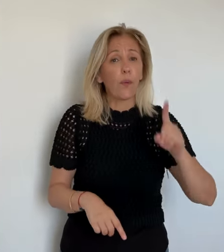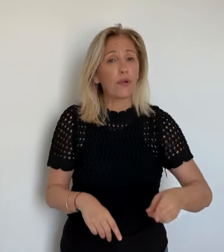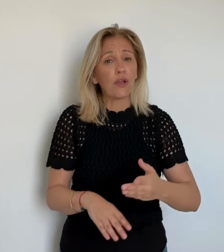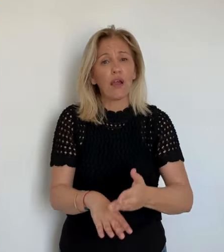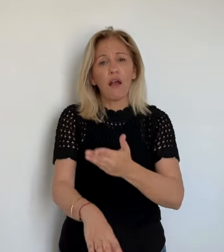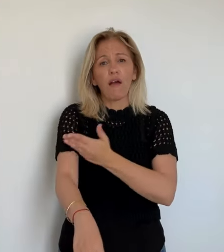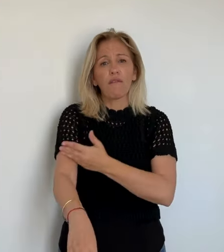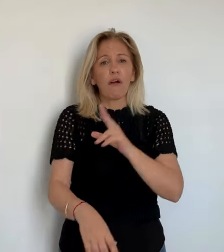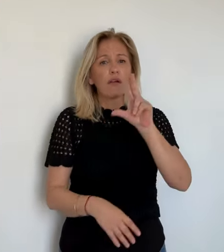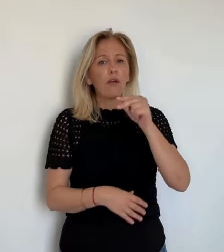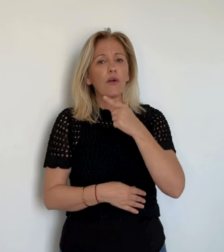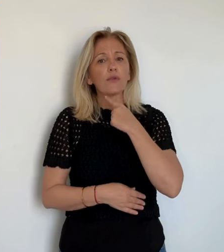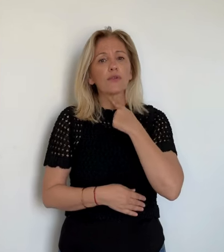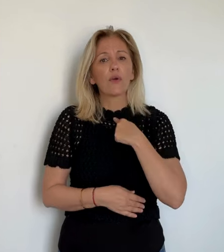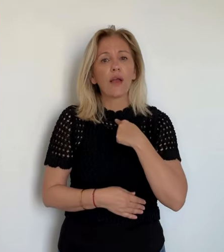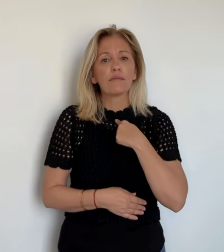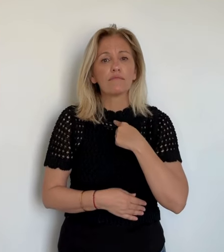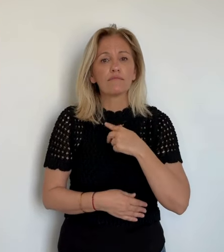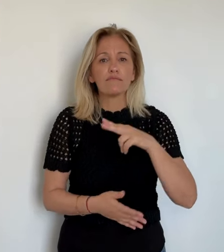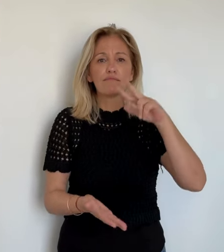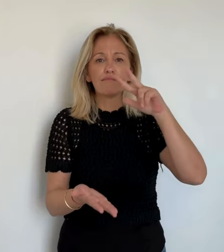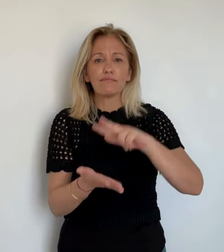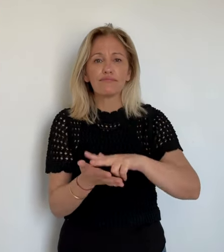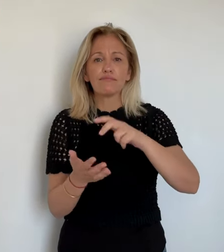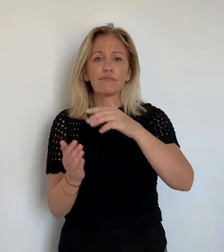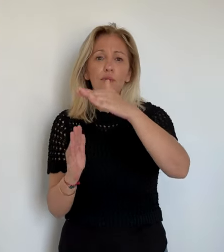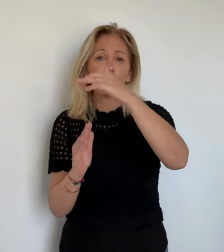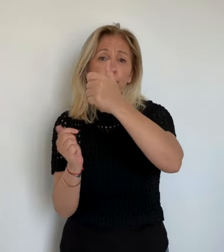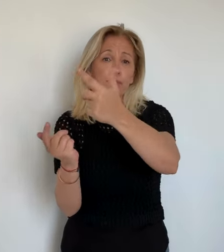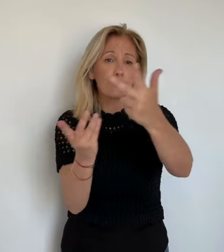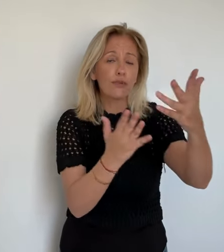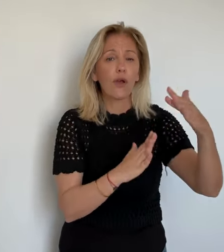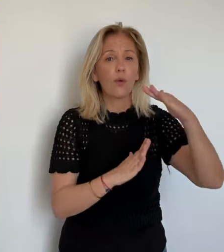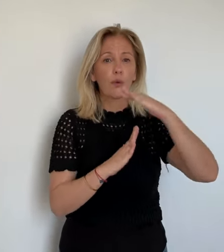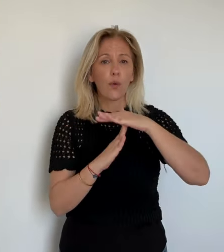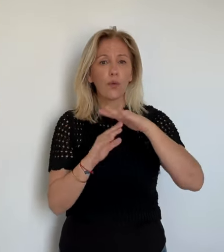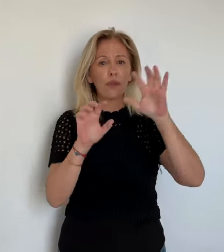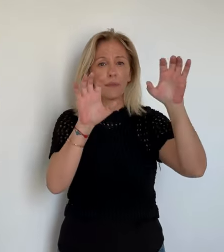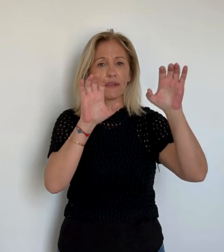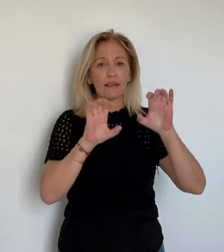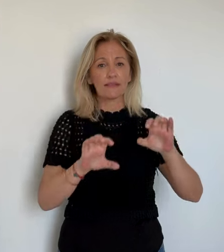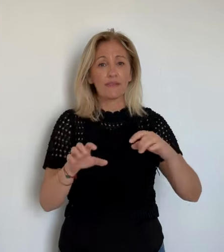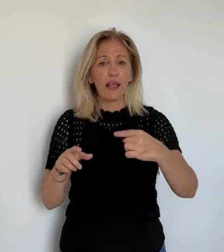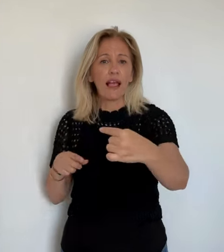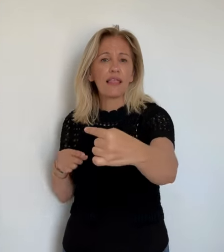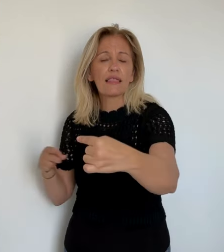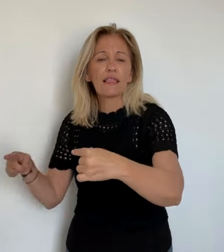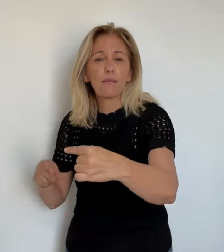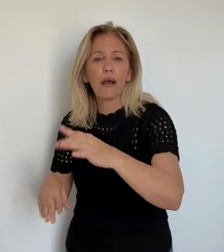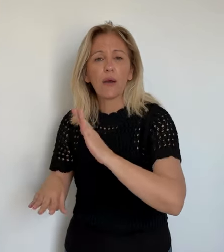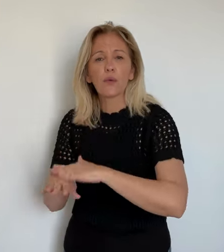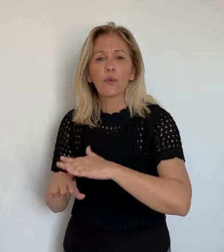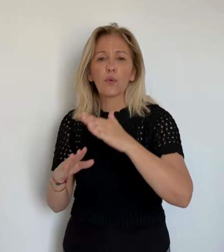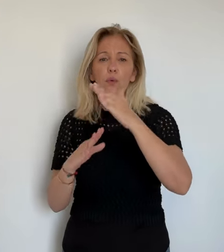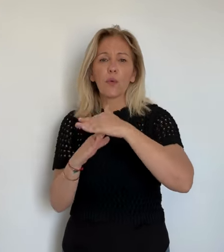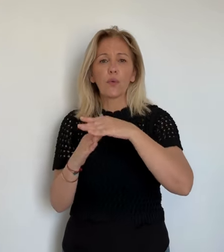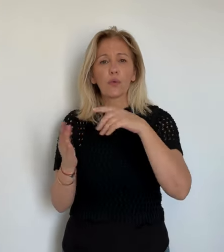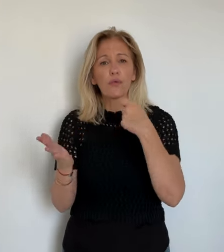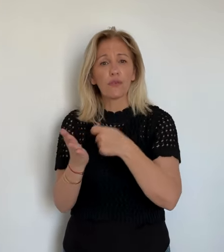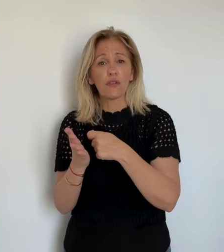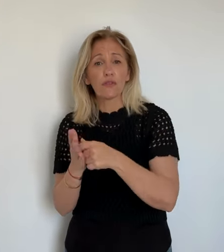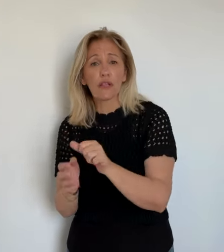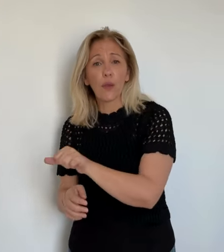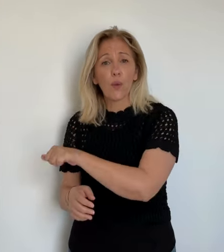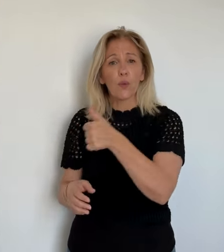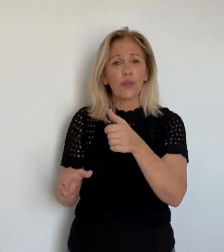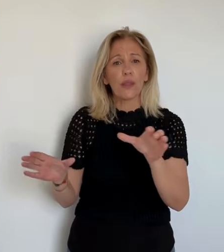politiques ont finalement peu bougé. Et l'exécutif met en avant des dépenses de fonctionnement contenues malgré l'inflation et insiste